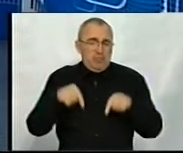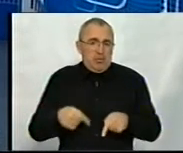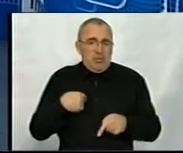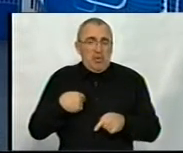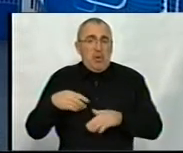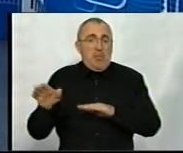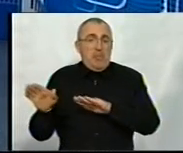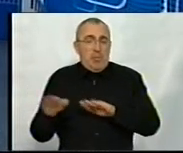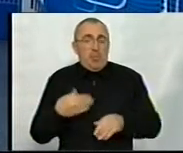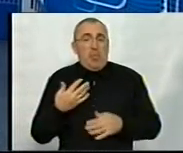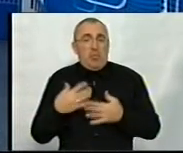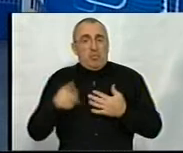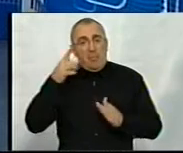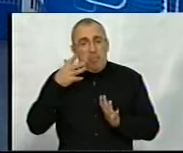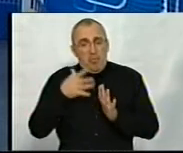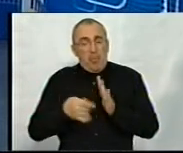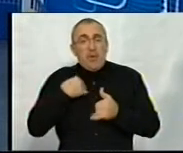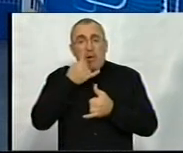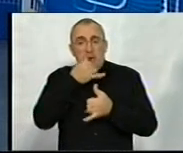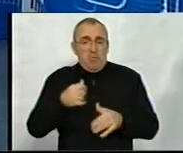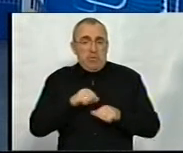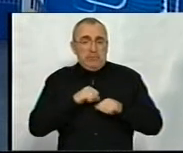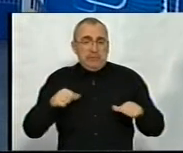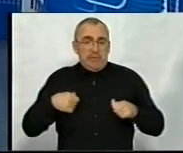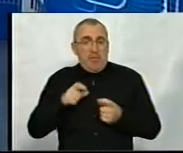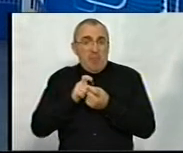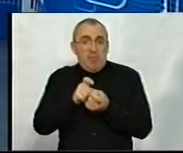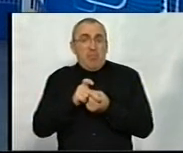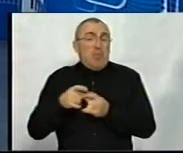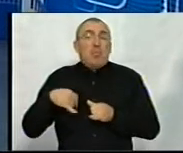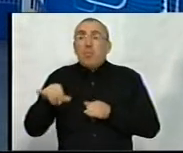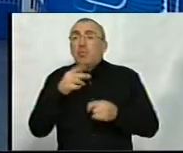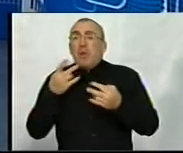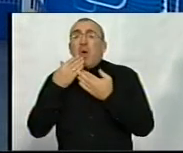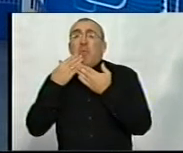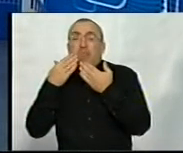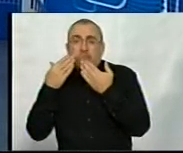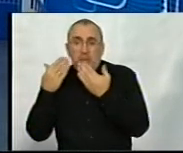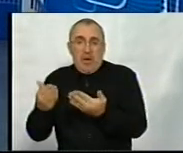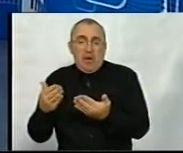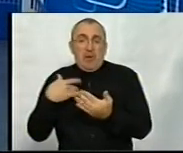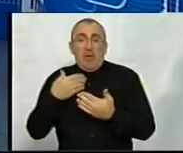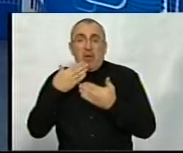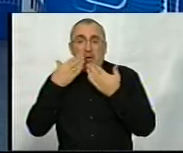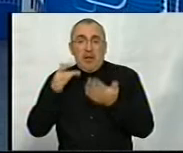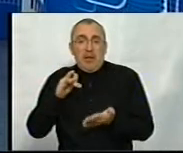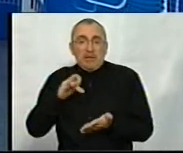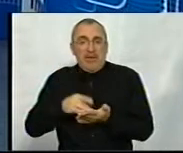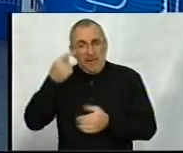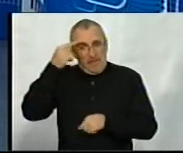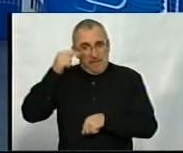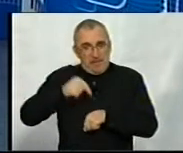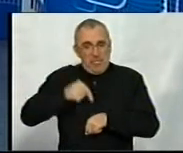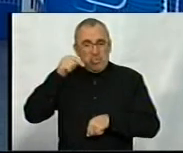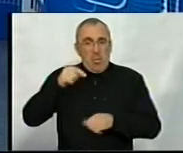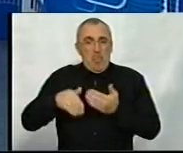потом уже поняла, что я не могу сама с этим бороться, и мне надо куда-то обратиться. И я обратилась в центр психологической